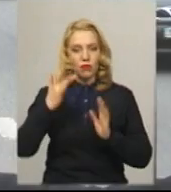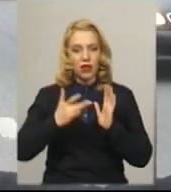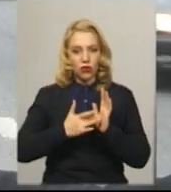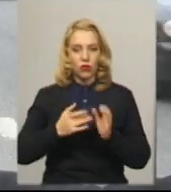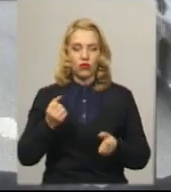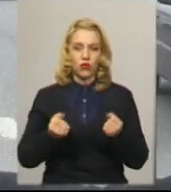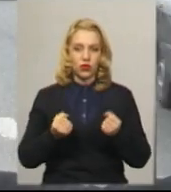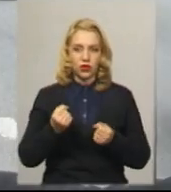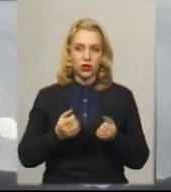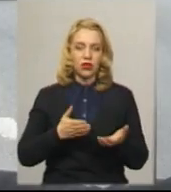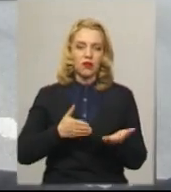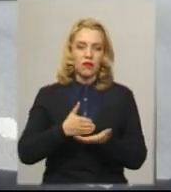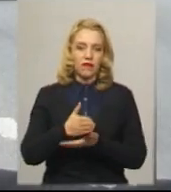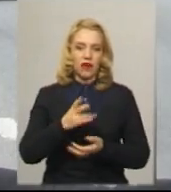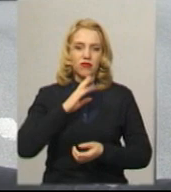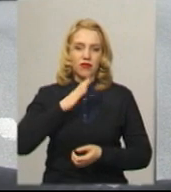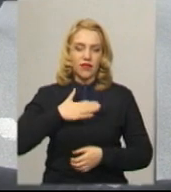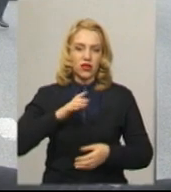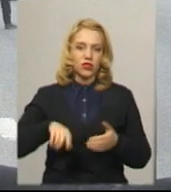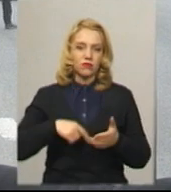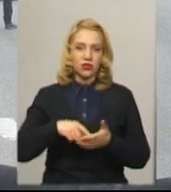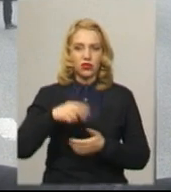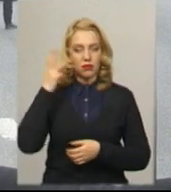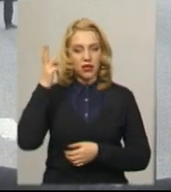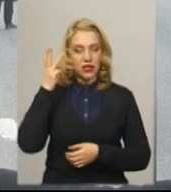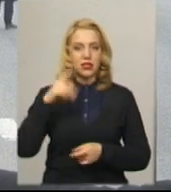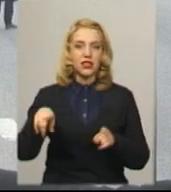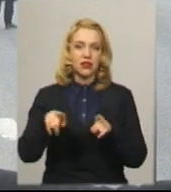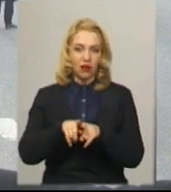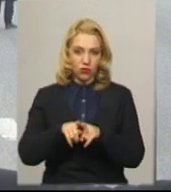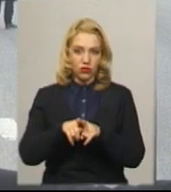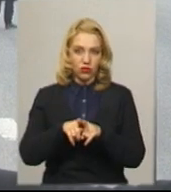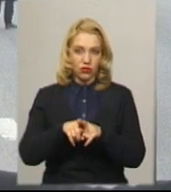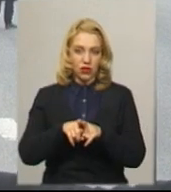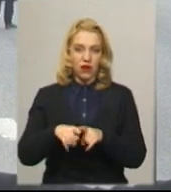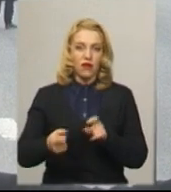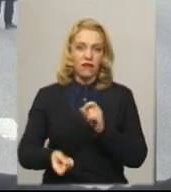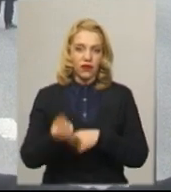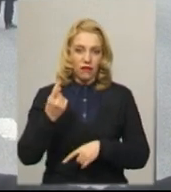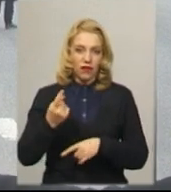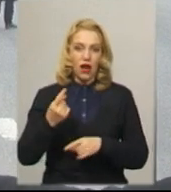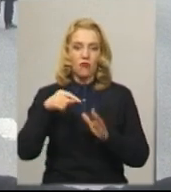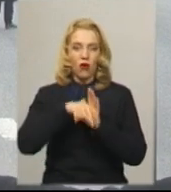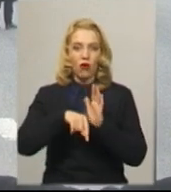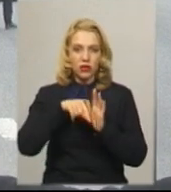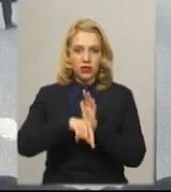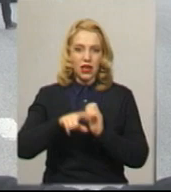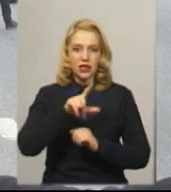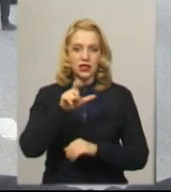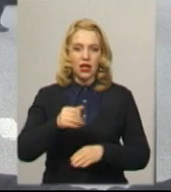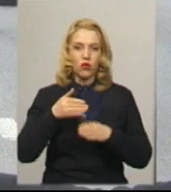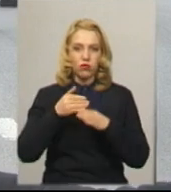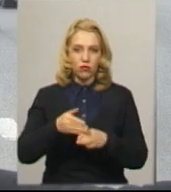направляються в наше місто Хмельницьке, також виявляємо ознаки за допомогою